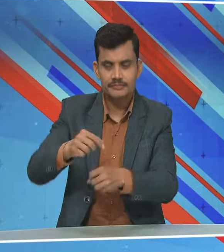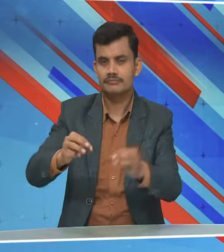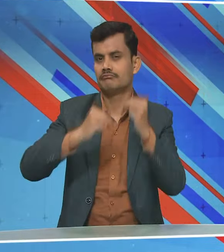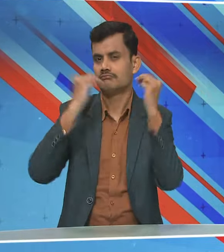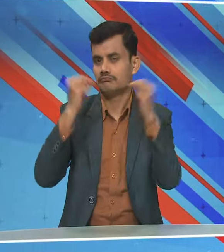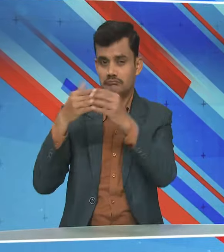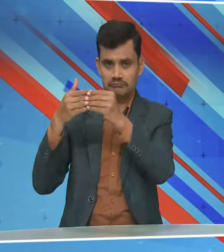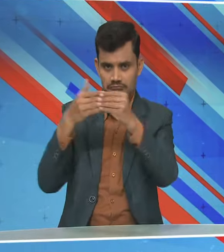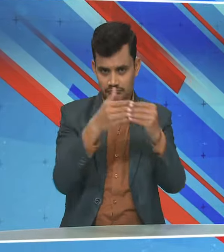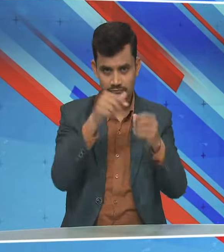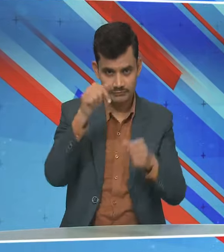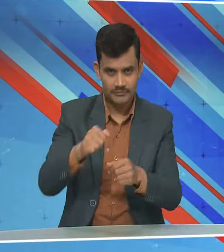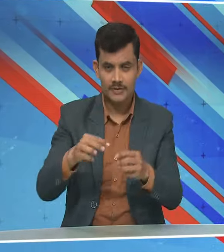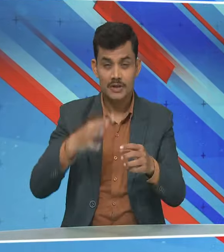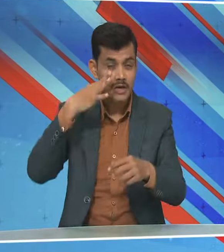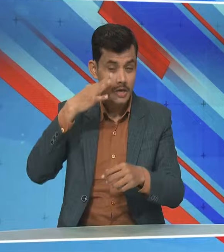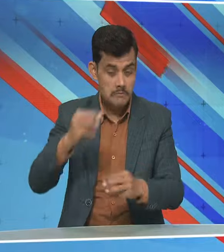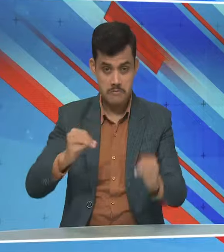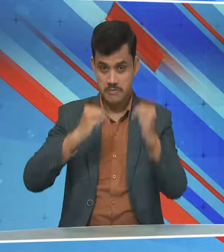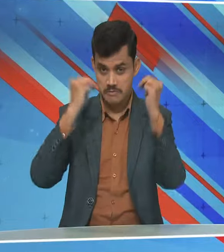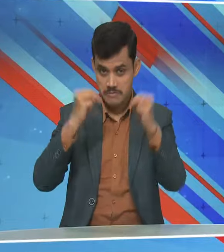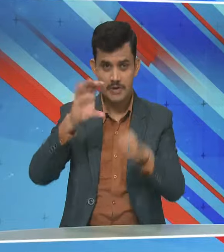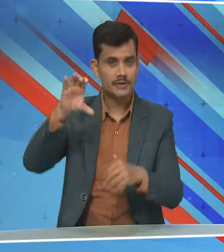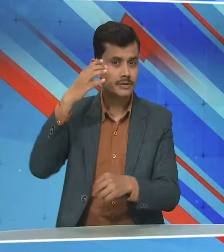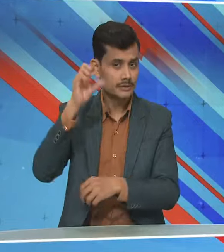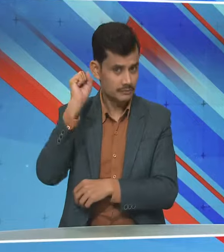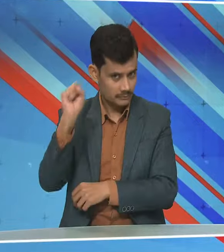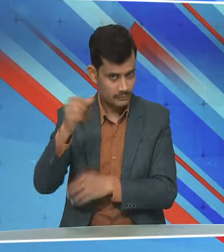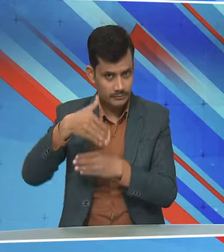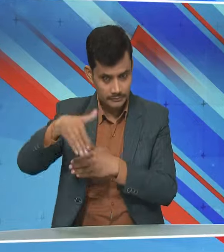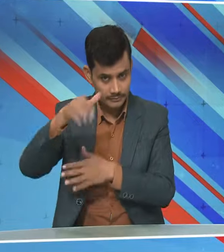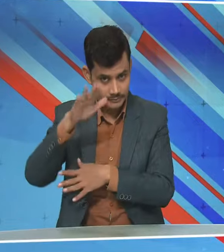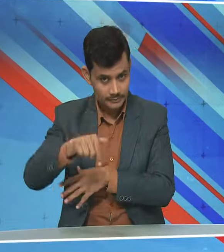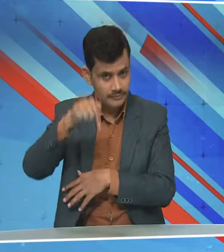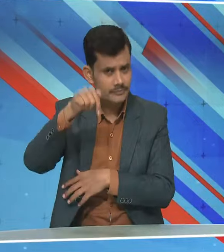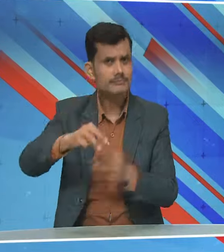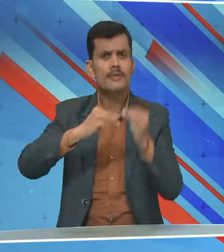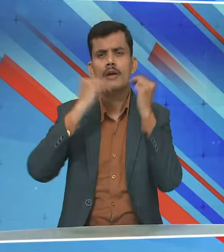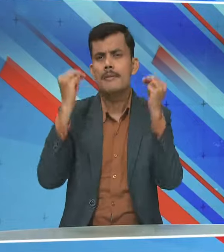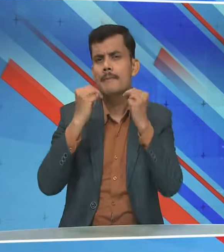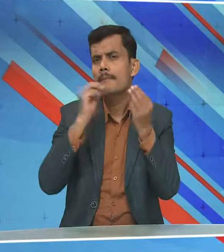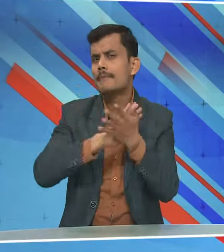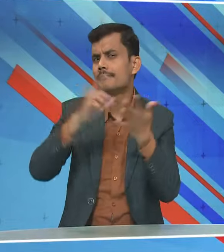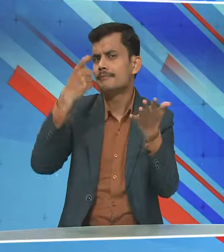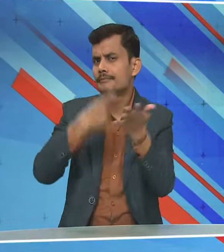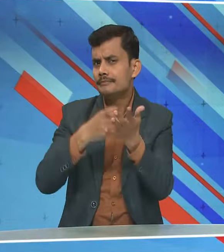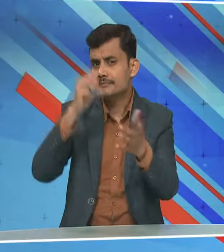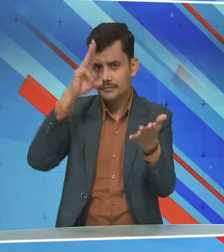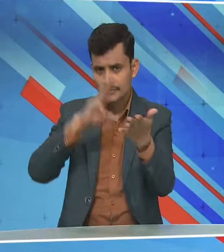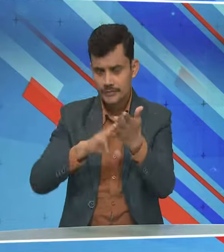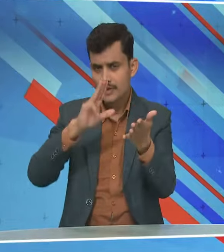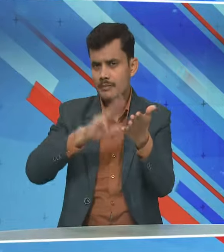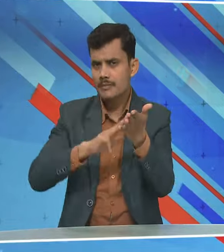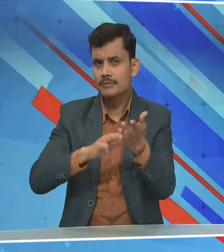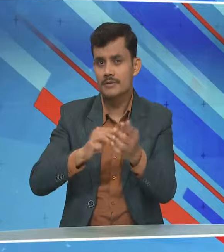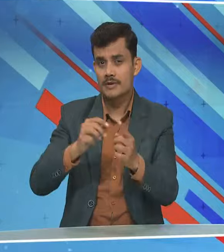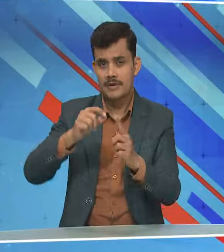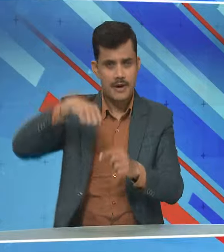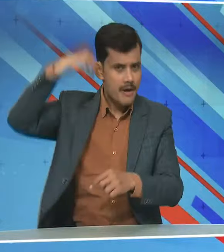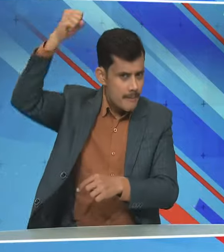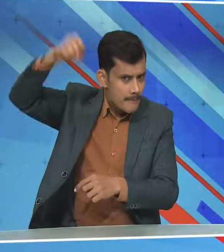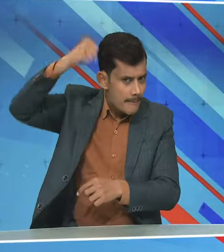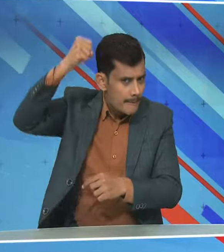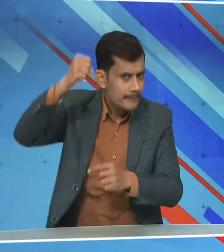की अधियक्षता में एक एहम बैठक चंडीगड में हो रही है इस बैठक में हर्याना के मुख्यवंतरी मनुहरलाल और पंजाब के